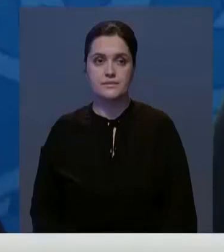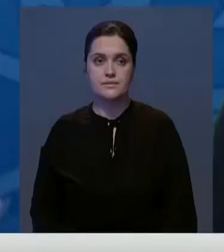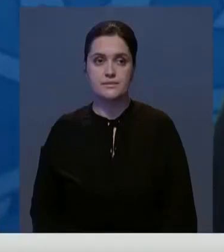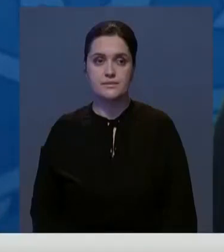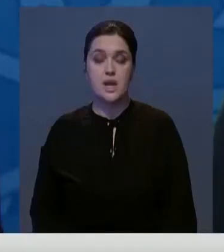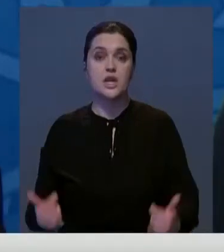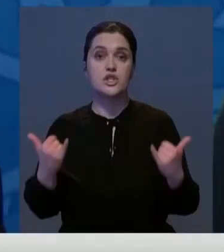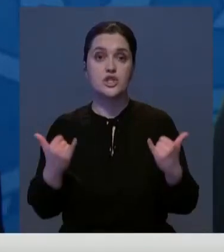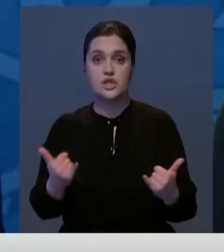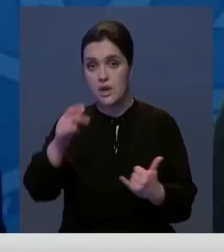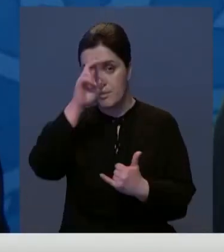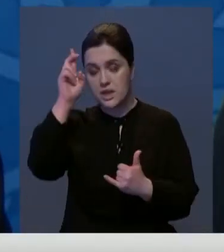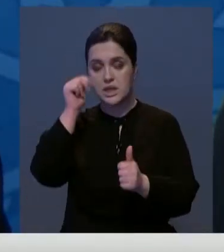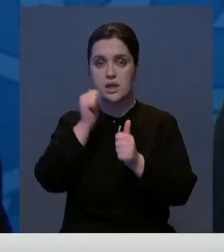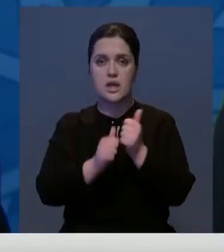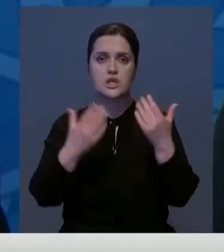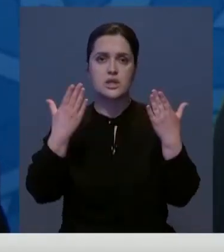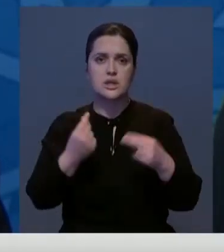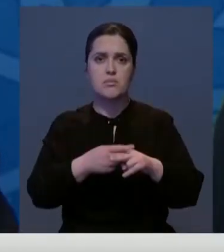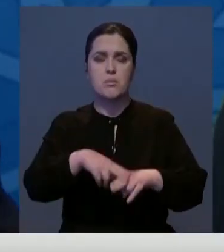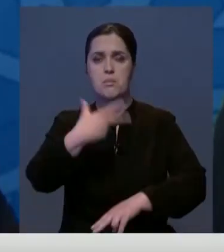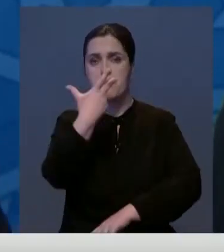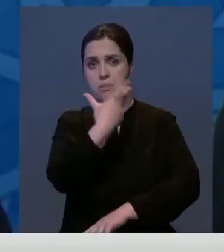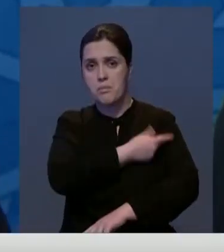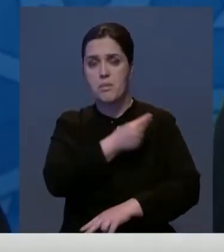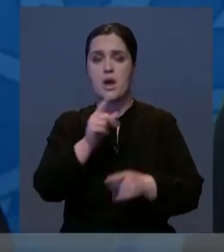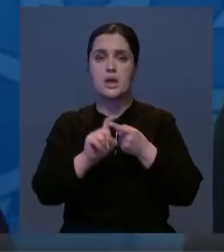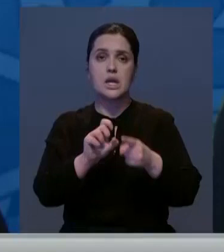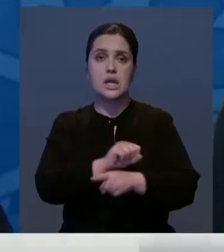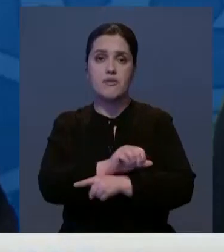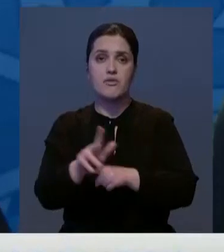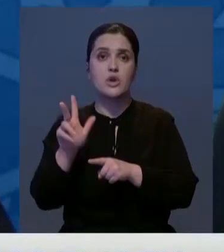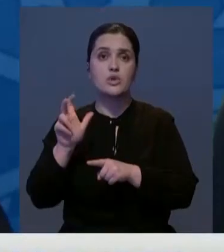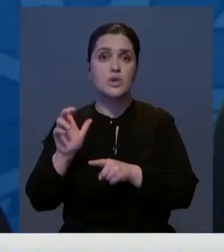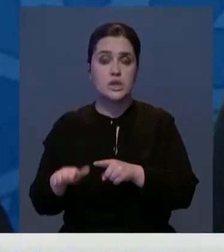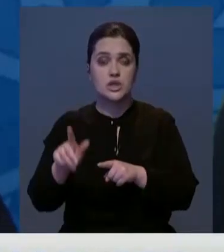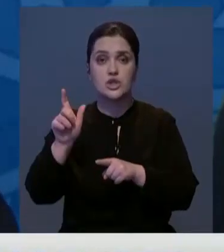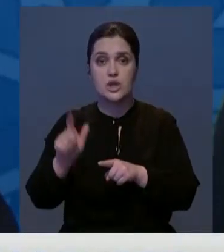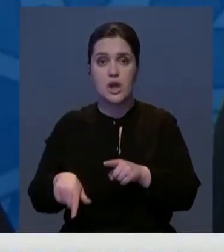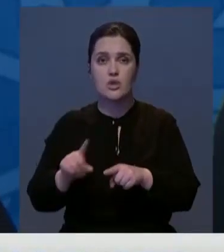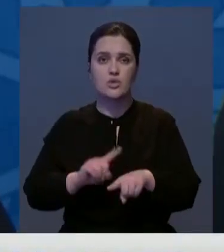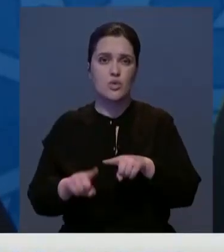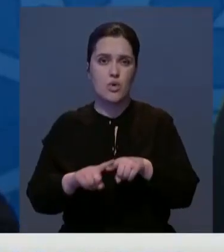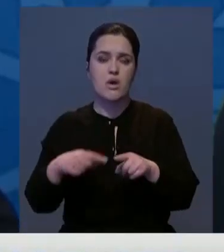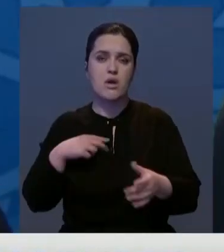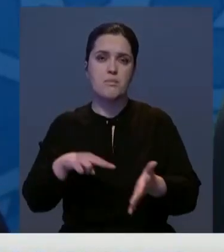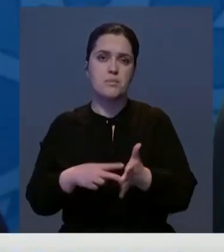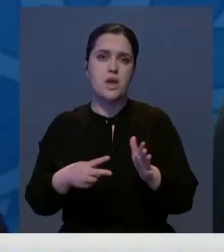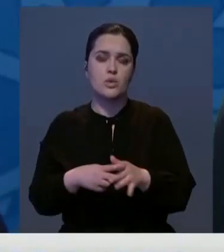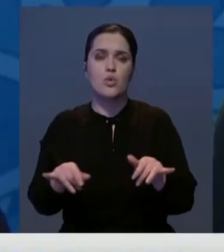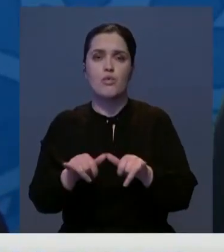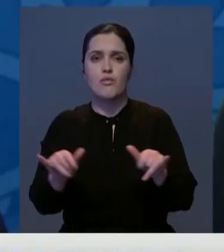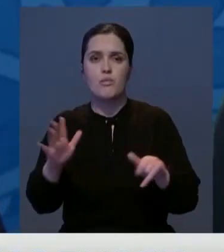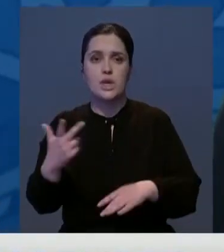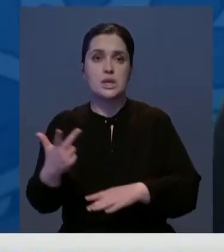Сейчас в Бразилии каждый день прививку от коронавируса получают до 300 тысяч человек. В ближайшее время мы планируем увеличить их число как